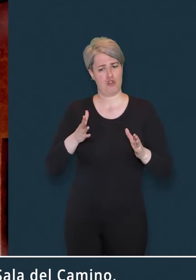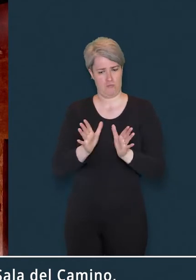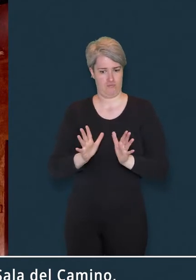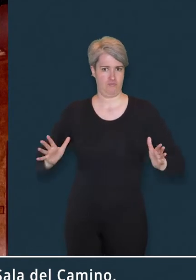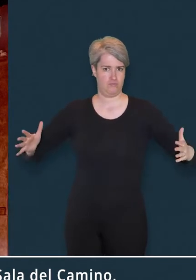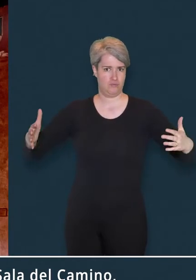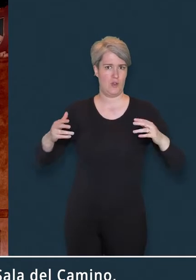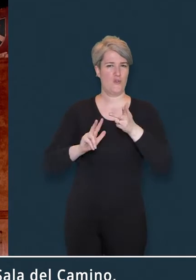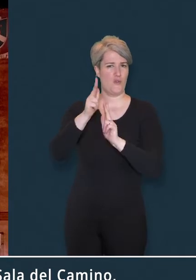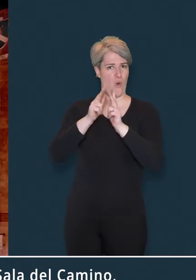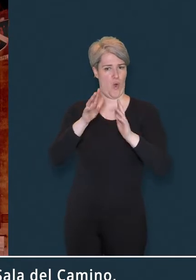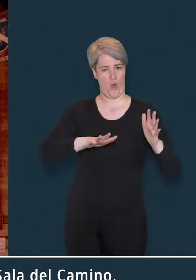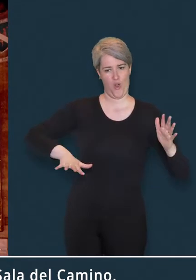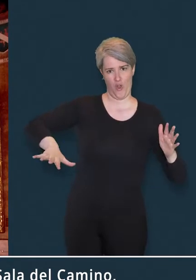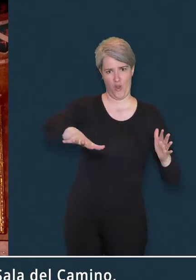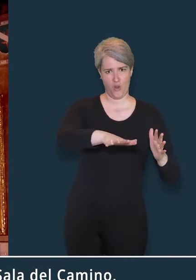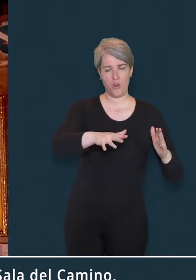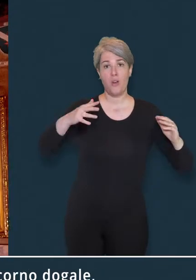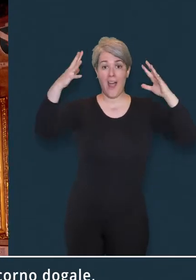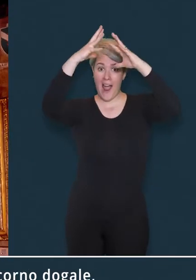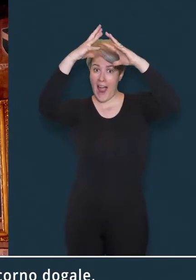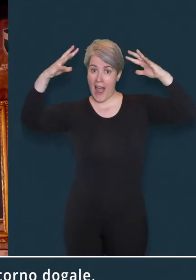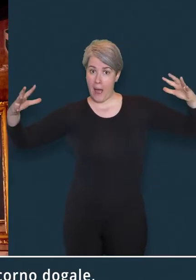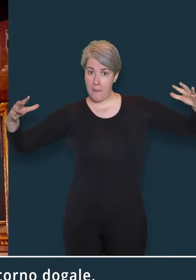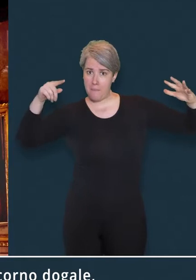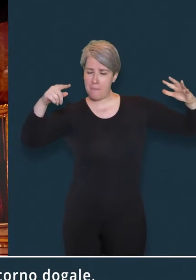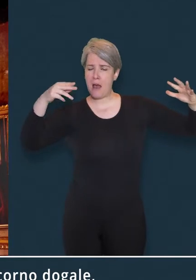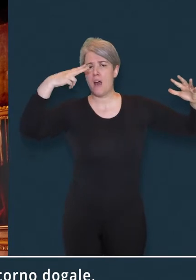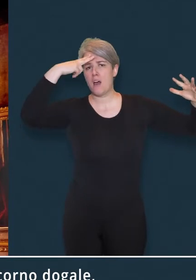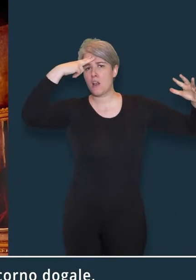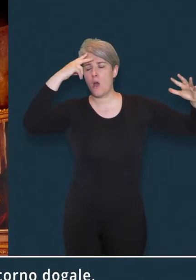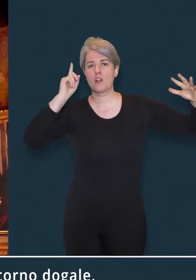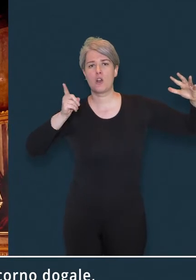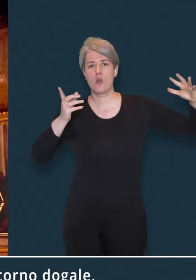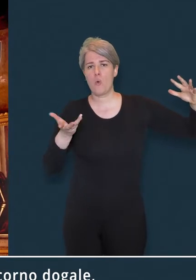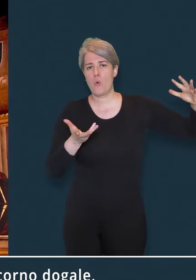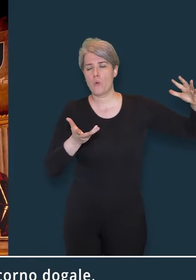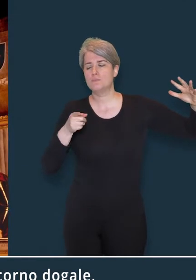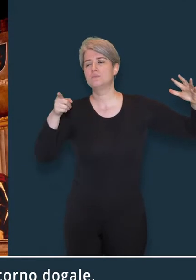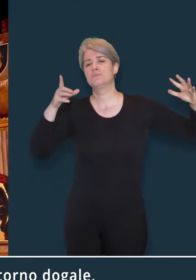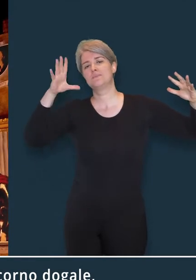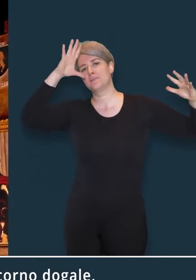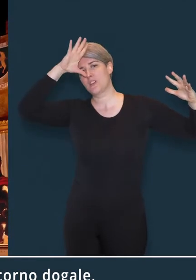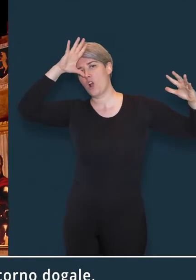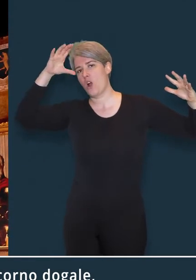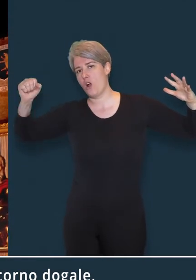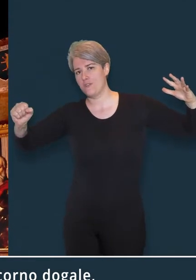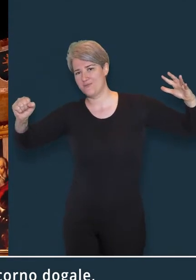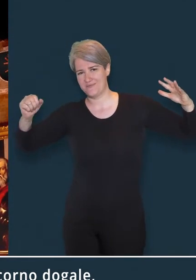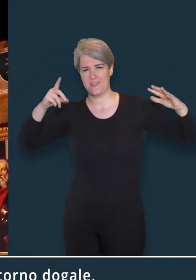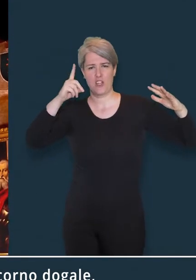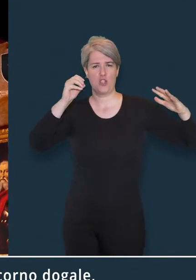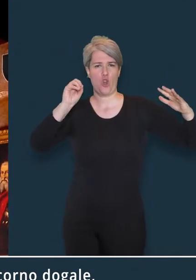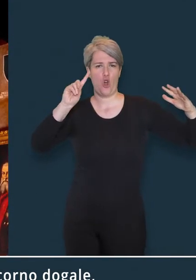caratterizzata da un grande focolare la cui cappa ricorda nella forma il corno dogale il